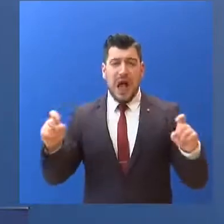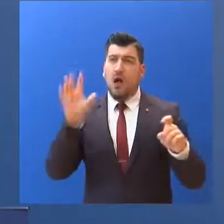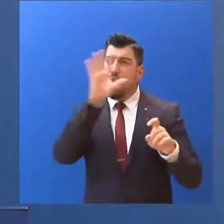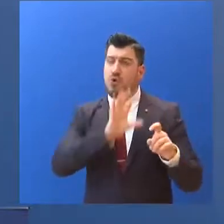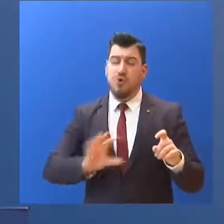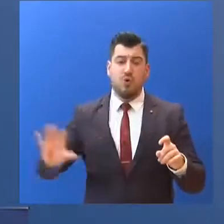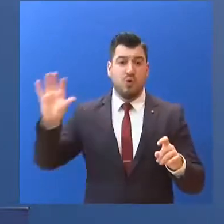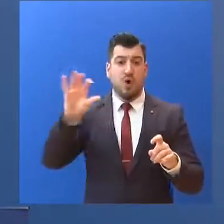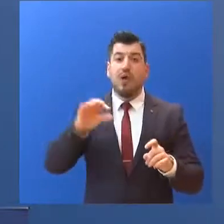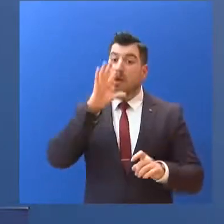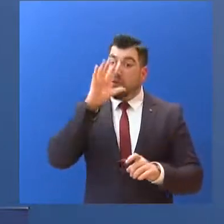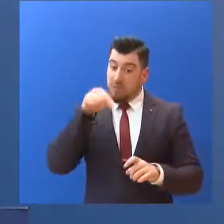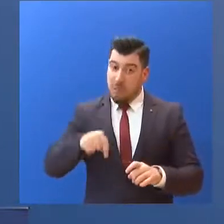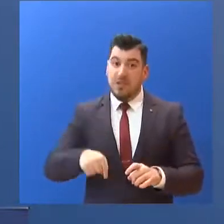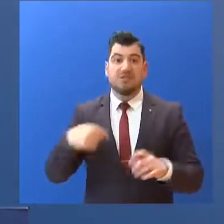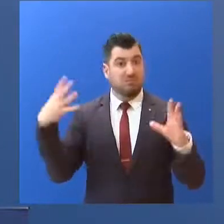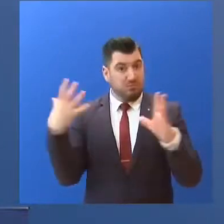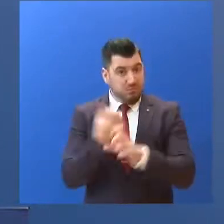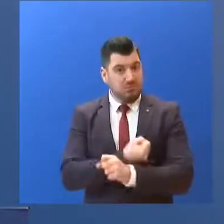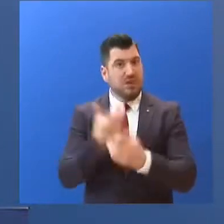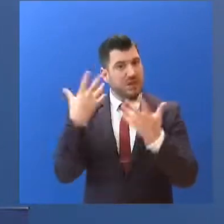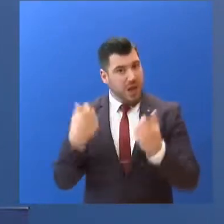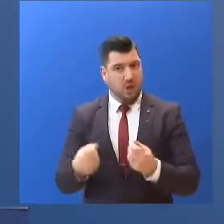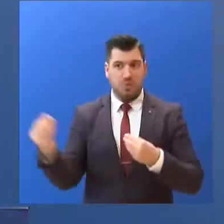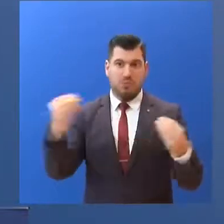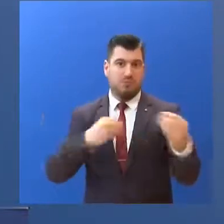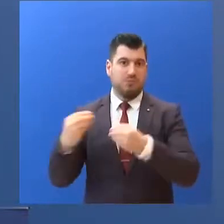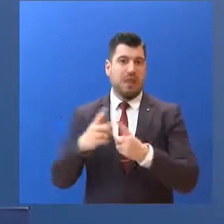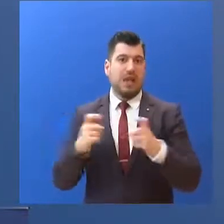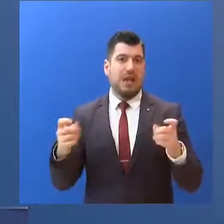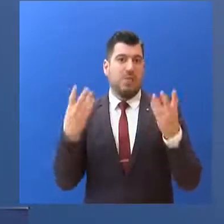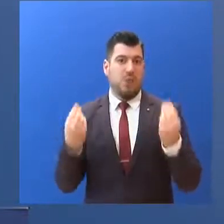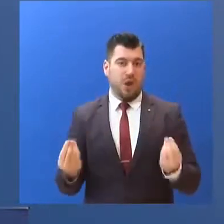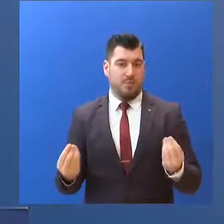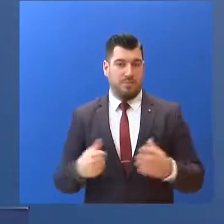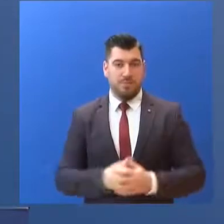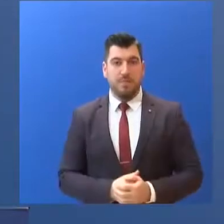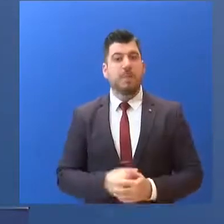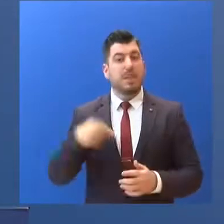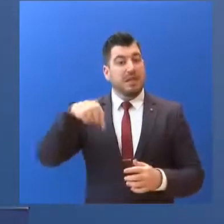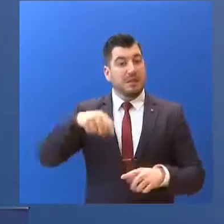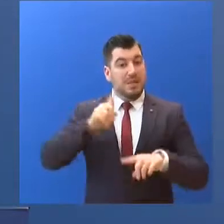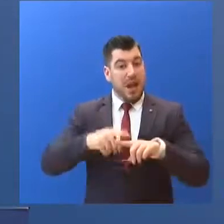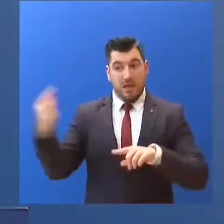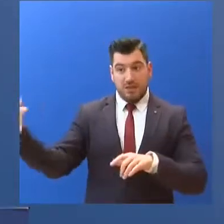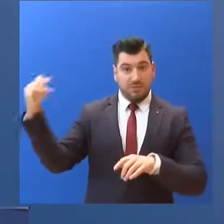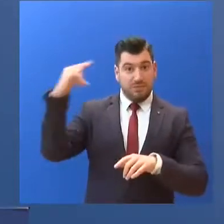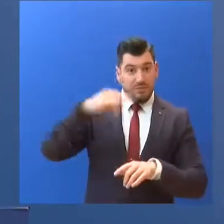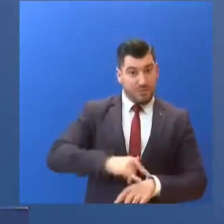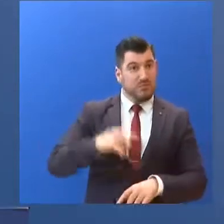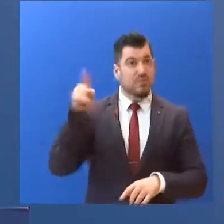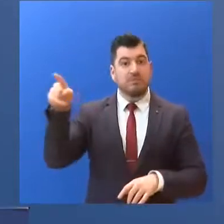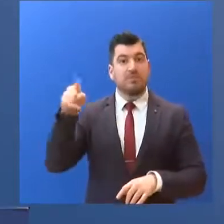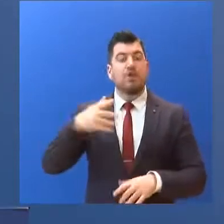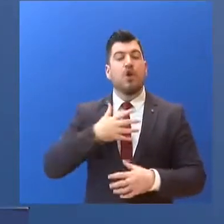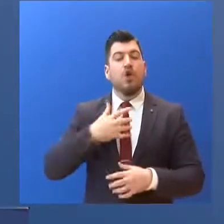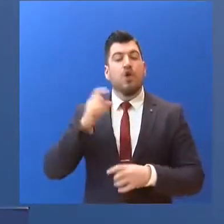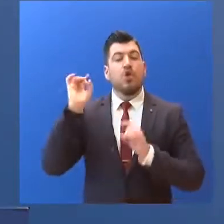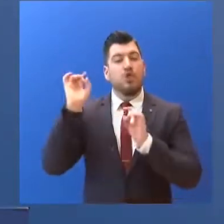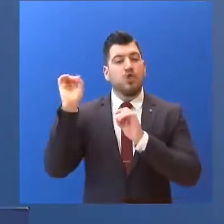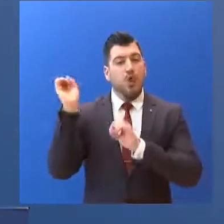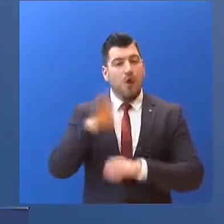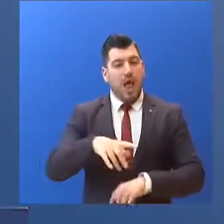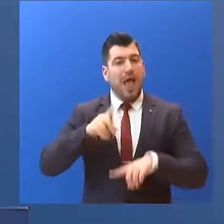προμήθειες υγειονομικού υλικού. Σήμερα φτάνει στη χώρα μας... ένα νέο μεγάλο φορτίο... δωρεά του Θεοπλιστή κ. Προκοπίου... με 2,5